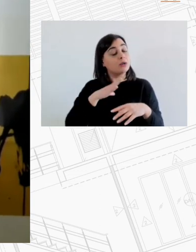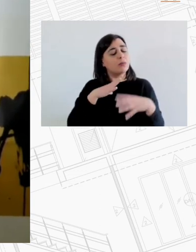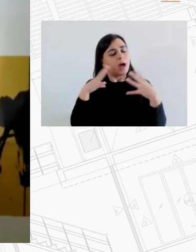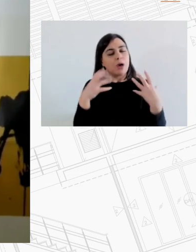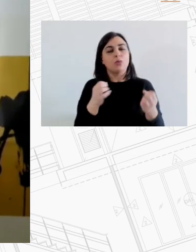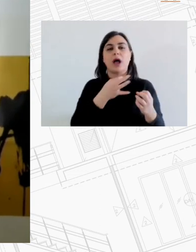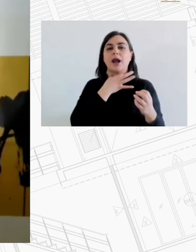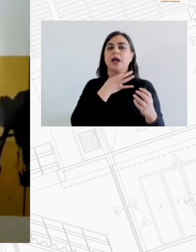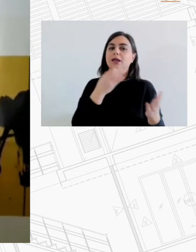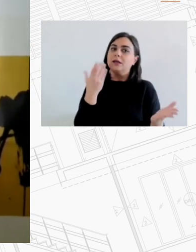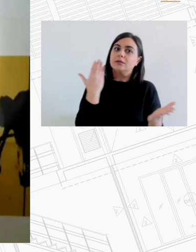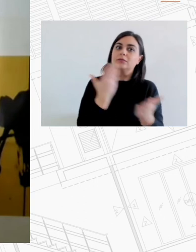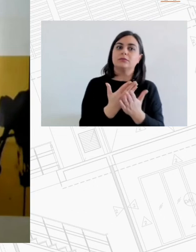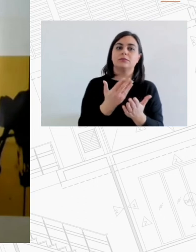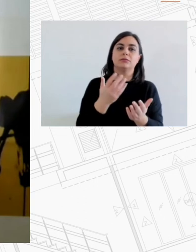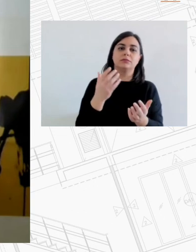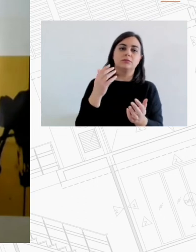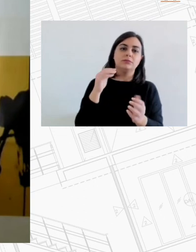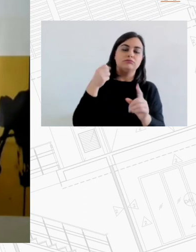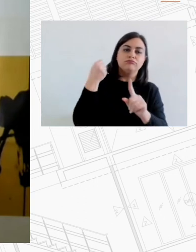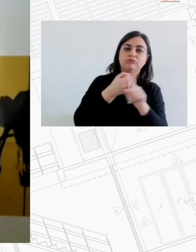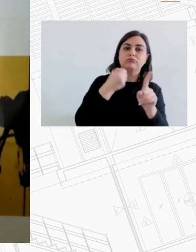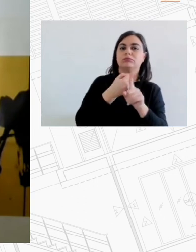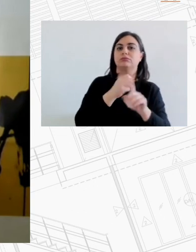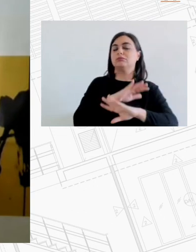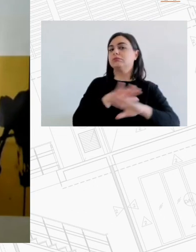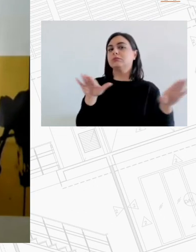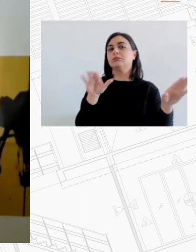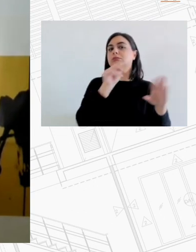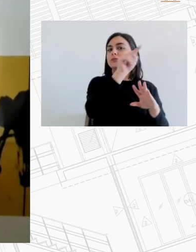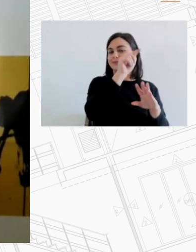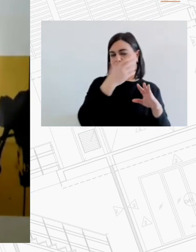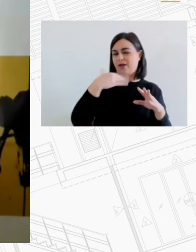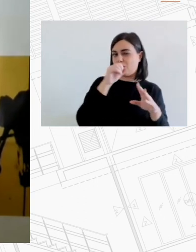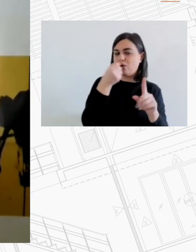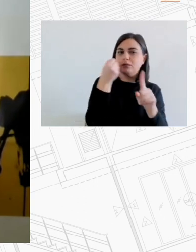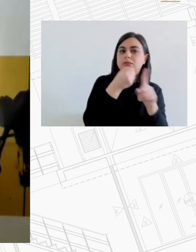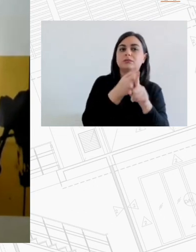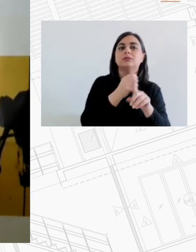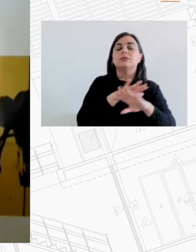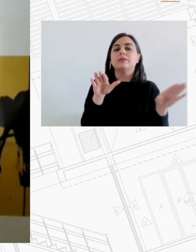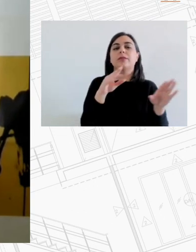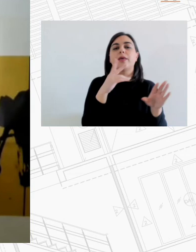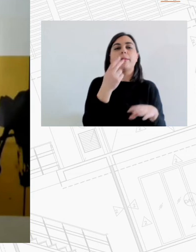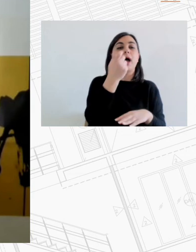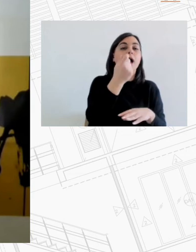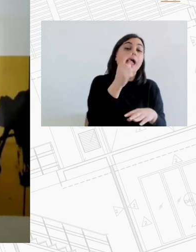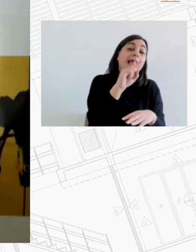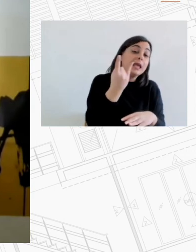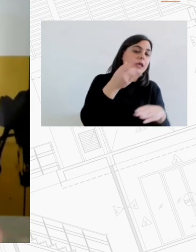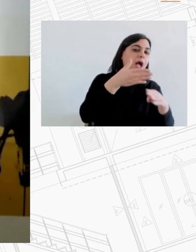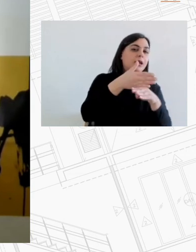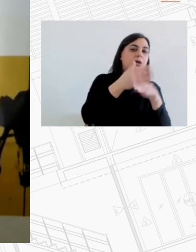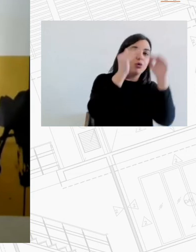κρίθηκε ότι δεν είναι σύμφωνο με τους νόμους εκεί ή με την κοινωνικοποίηση bottom line